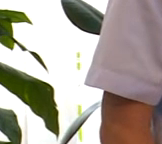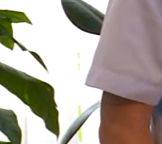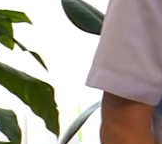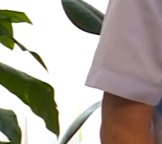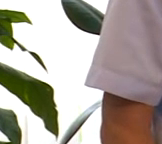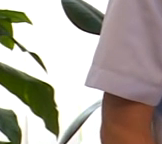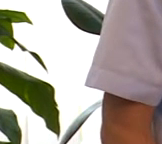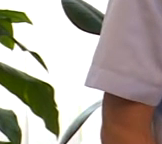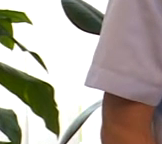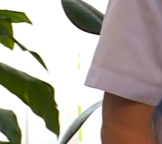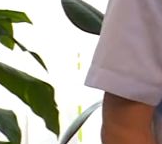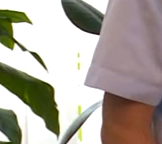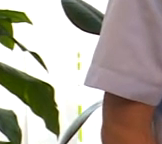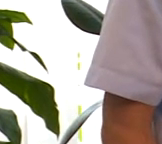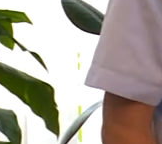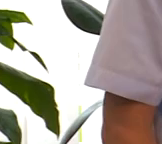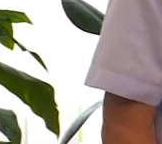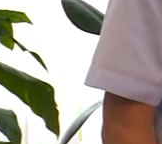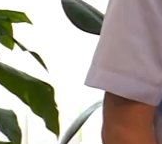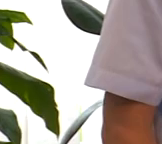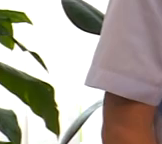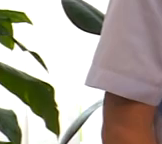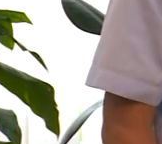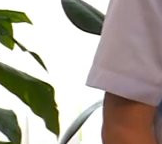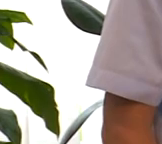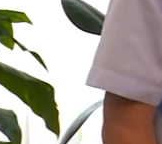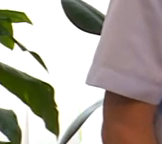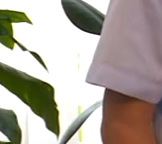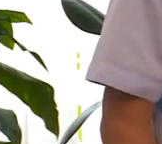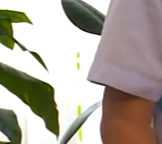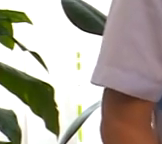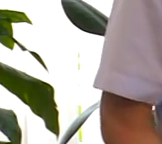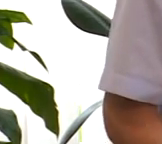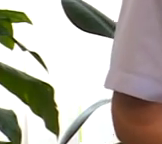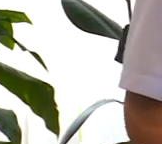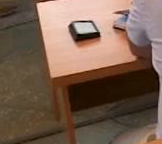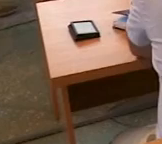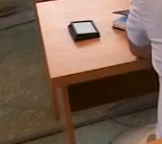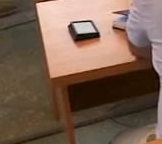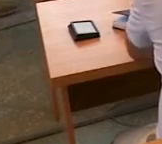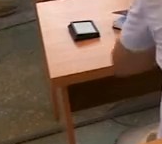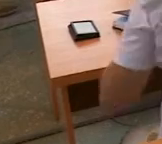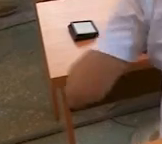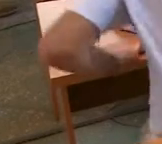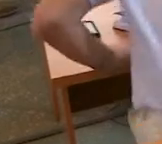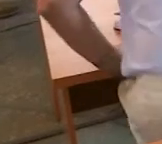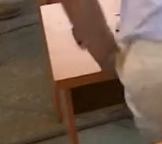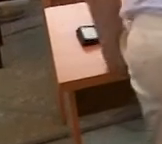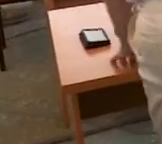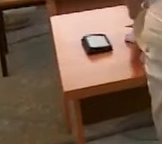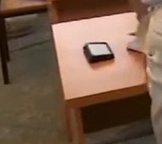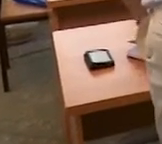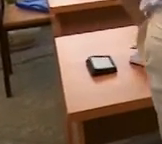згідпового Альентина Геннадовича 28 не перше 2000 року народження терміну над 60 діб. Сторона захисту вважає